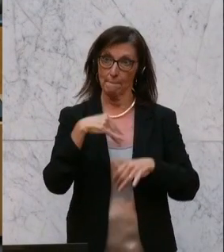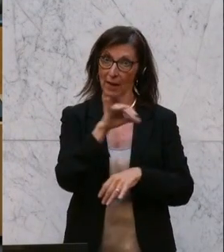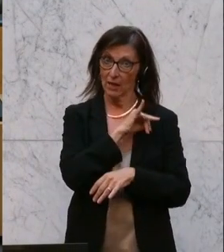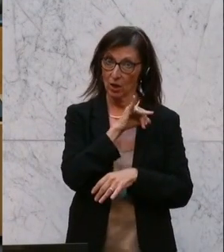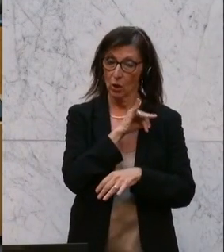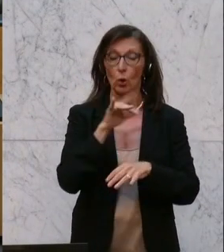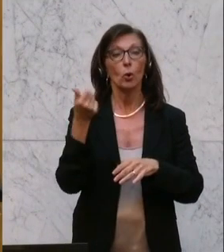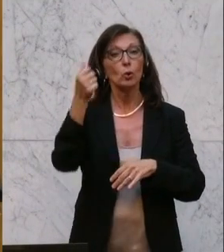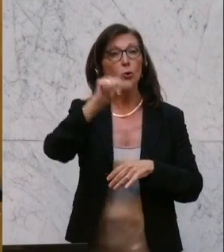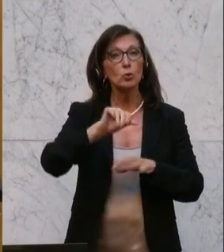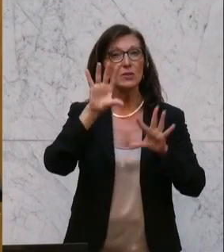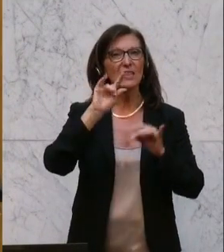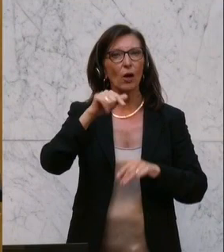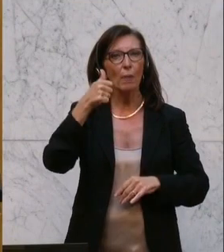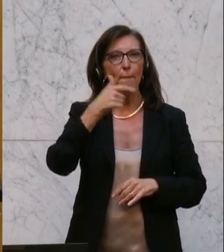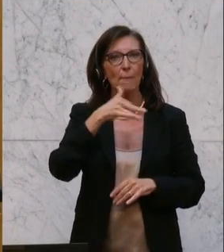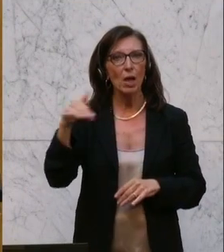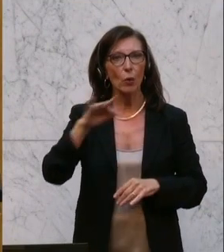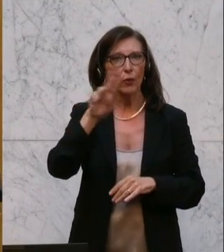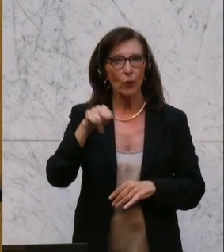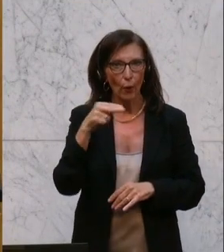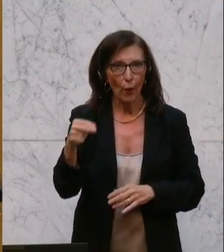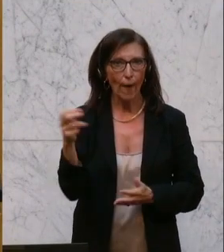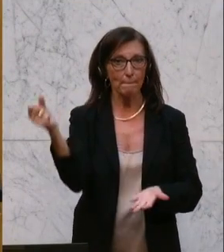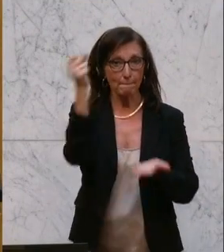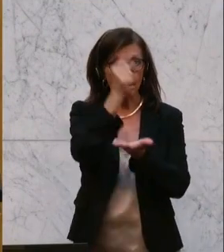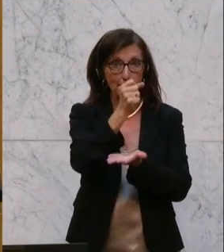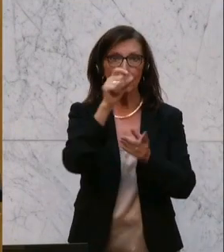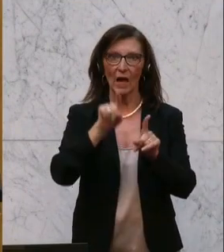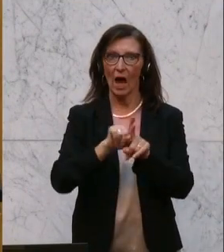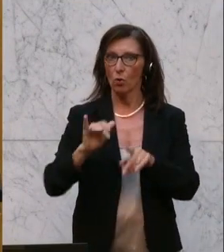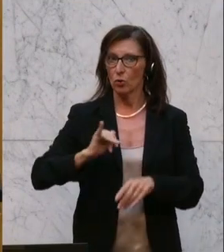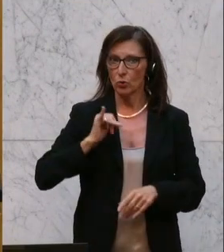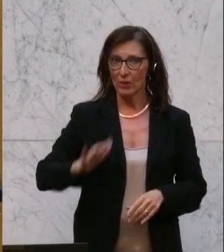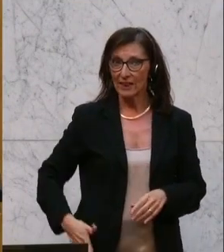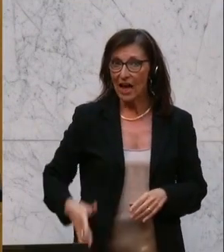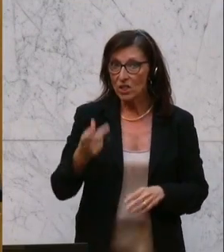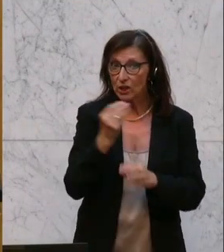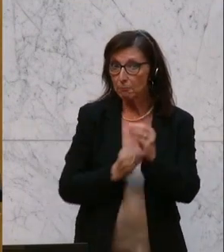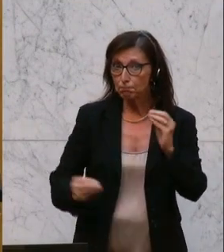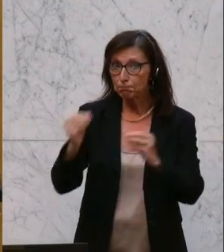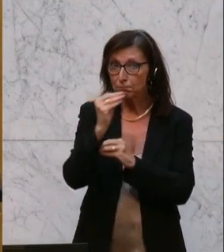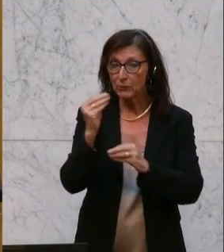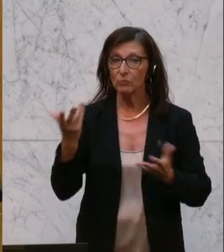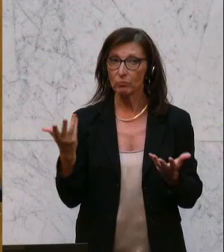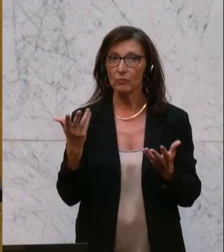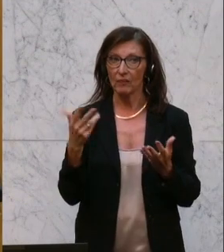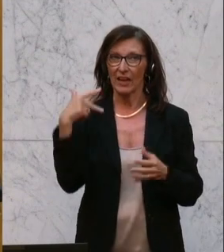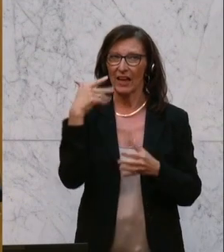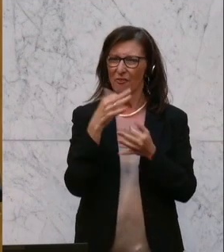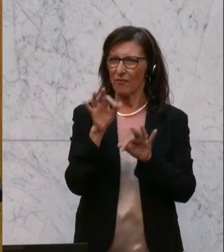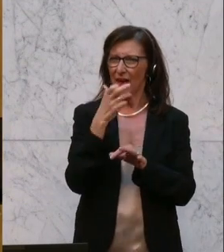Euro für dieses wichtige Projekt. Eben auch die Erhöhung des Taschengeldes für Jugendliche im freiwilligen